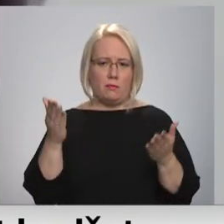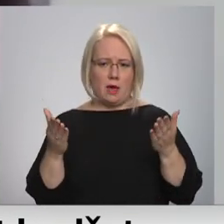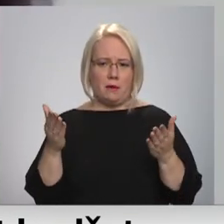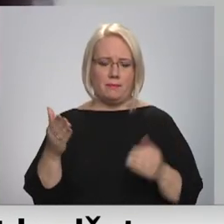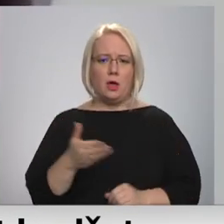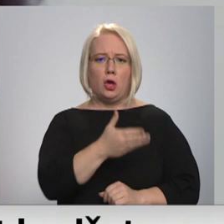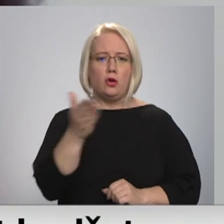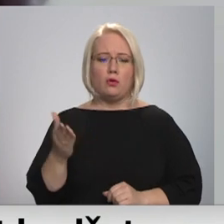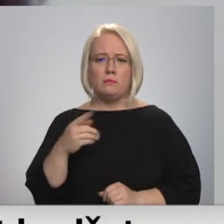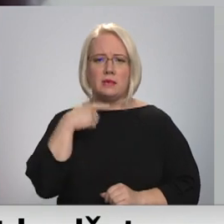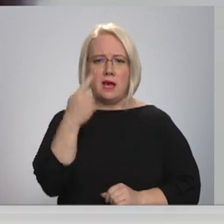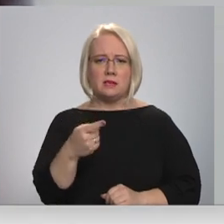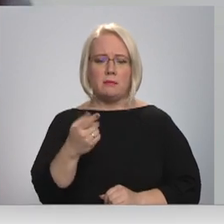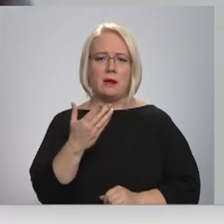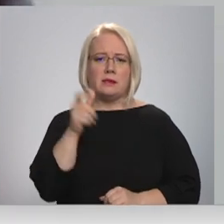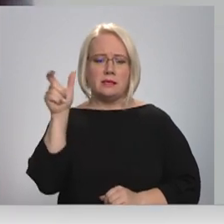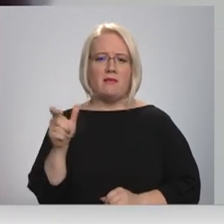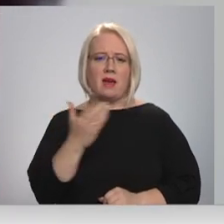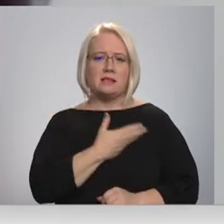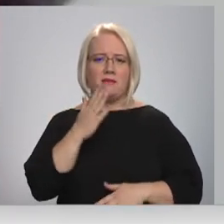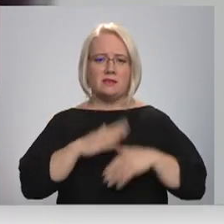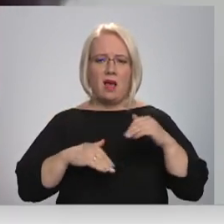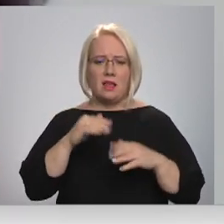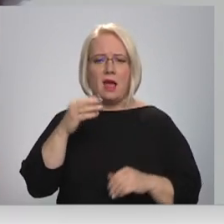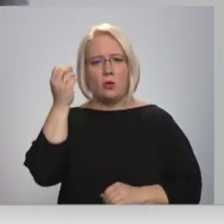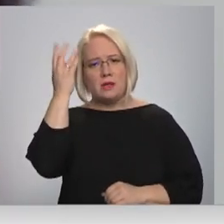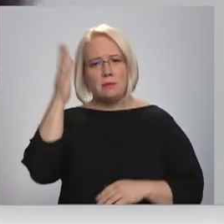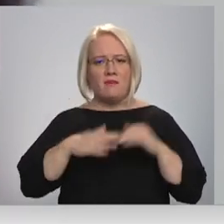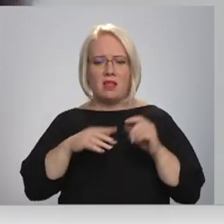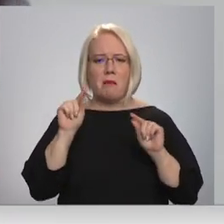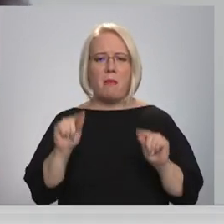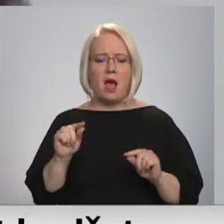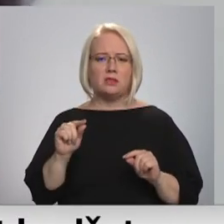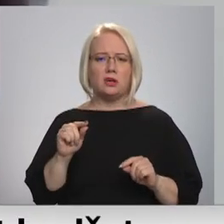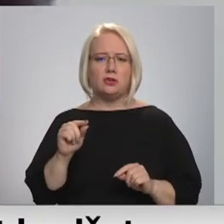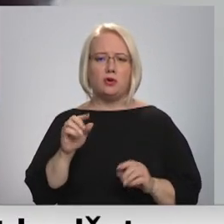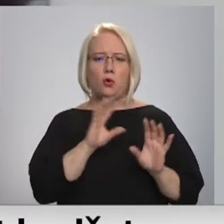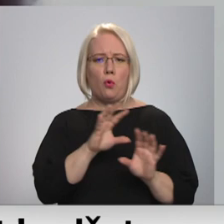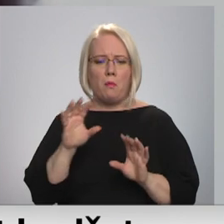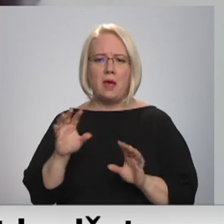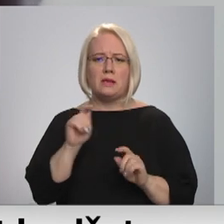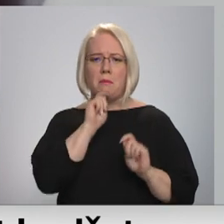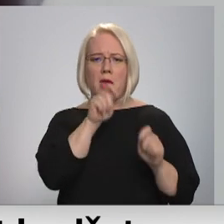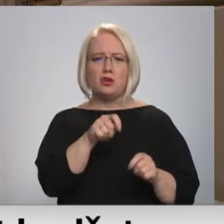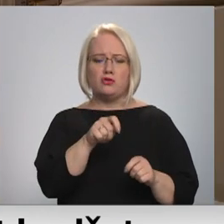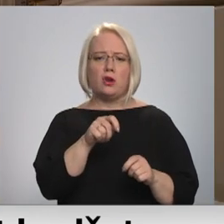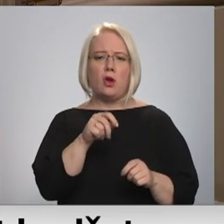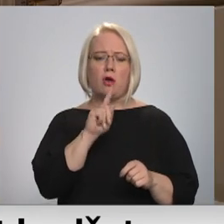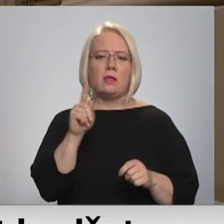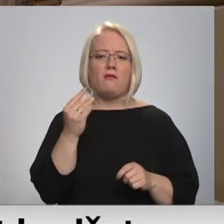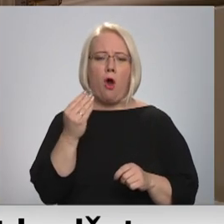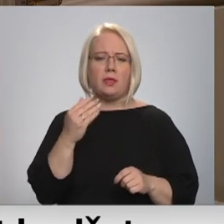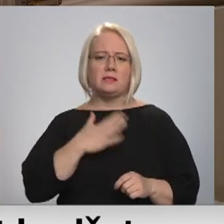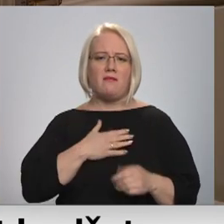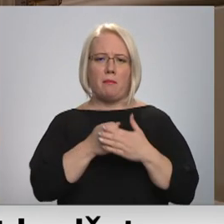jāsaka par cilvēku dzīves kvalitāti un izglītības kvalitāti, ir mazrūpes piešķirot savas kvotiņas saviem atbalstītājiem. Visas